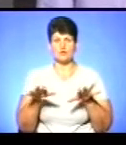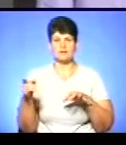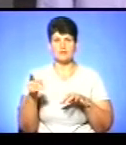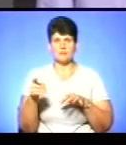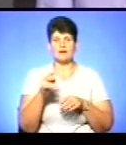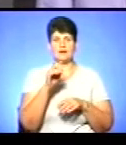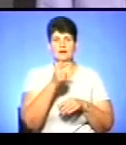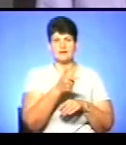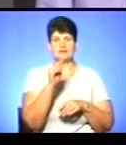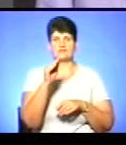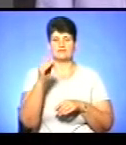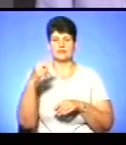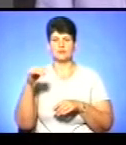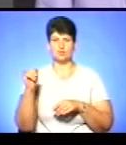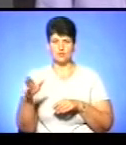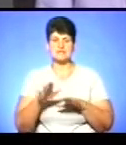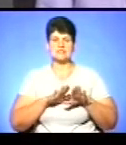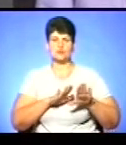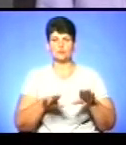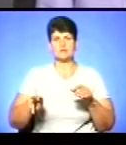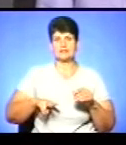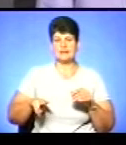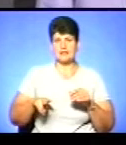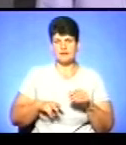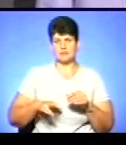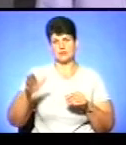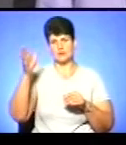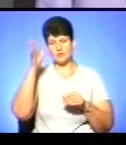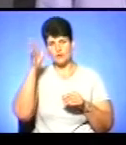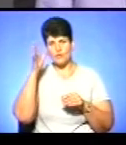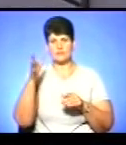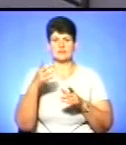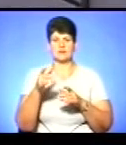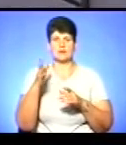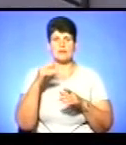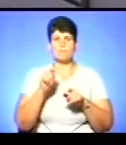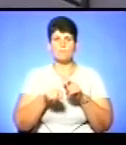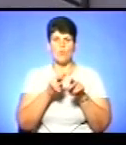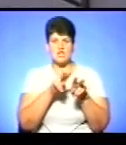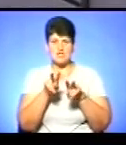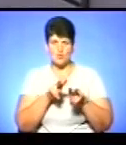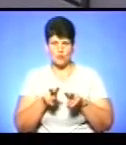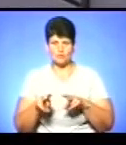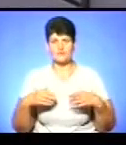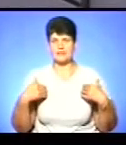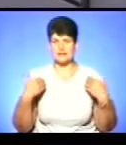директора Тернопільського комунального методичного центру науково-освітніх інновацій та моніторингу. вас вітаю. Доброго вечора.